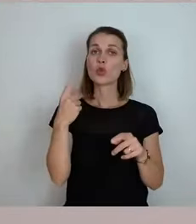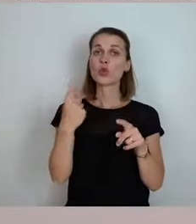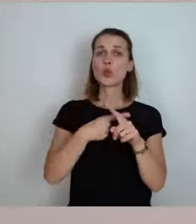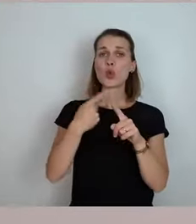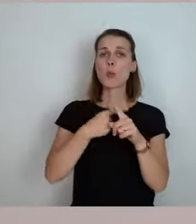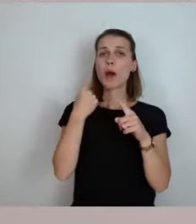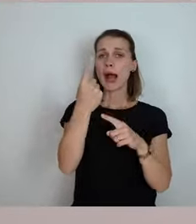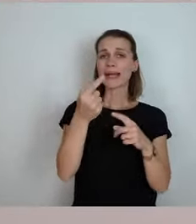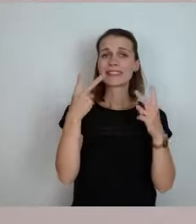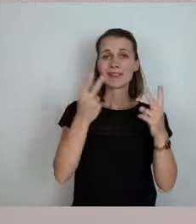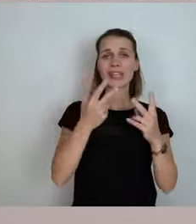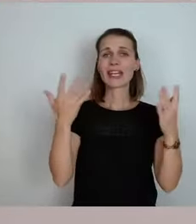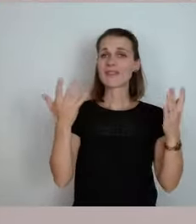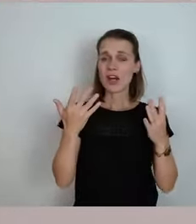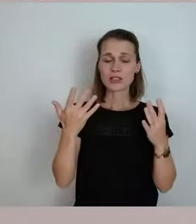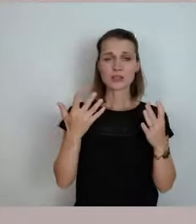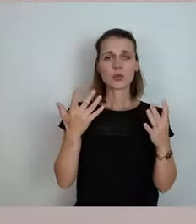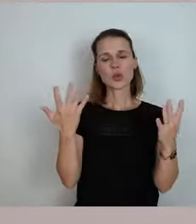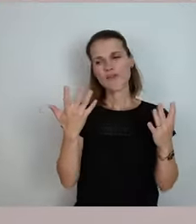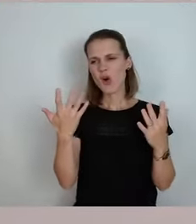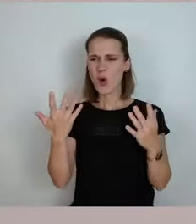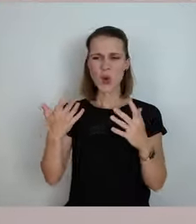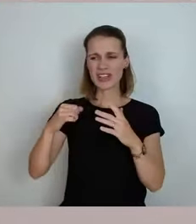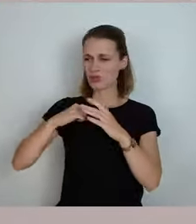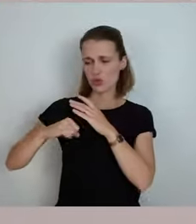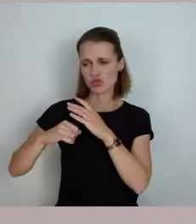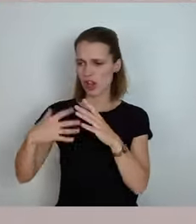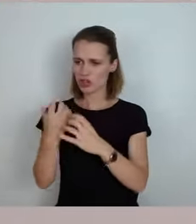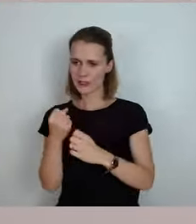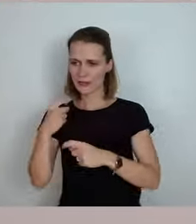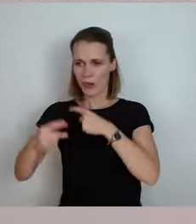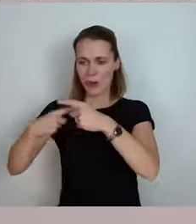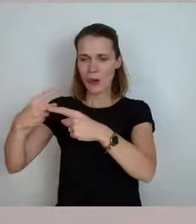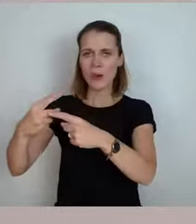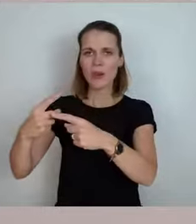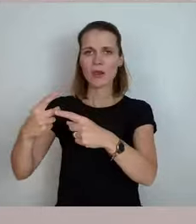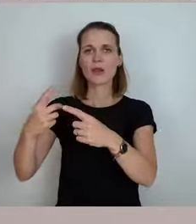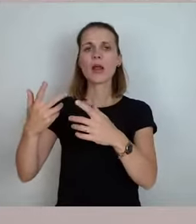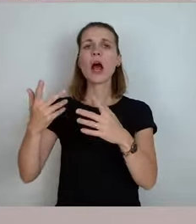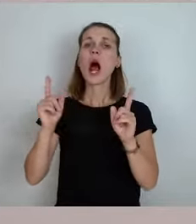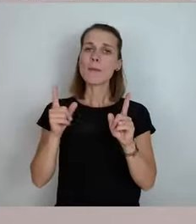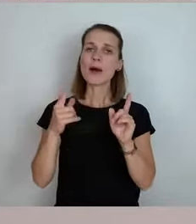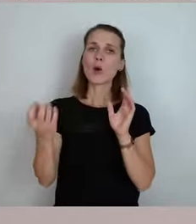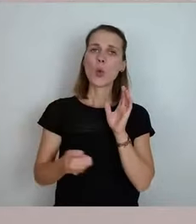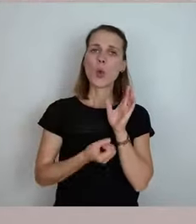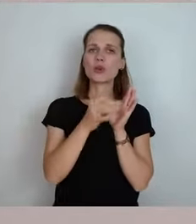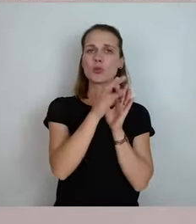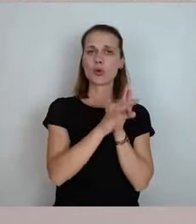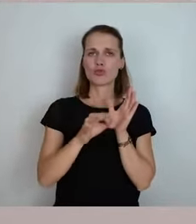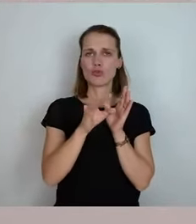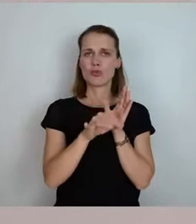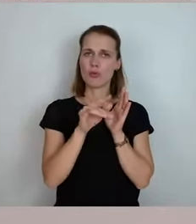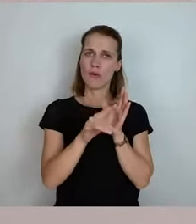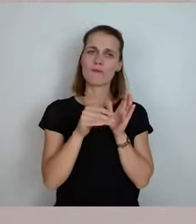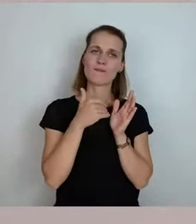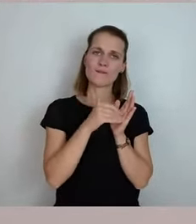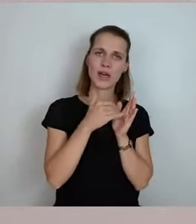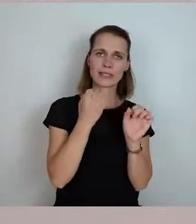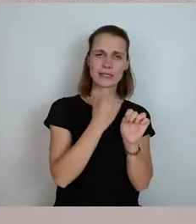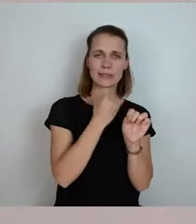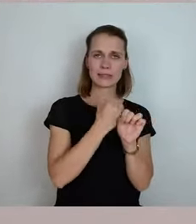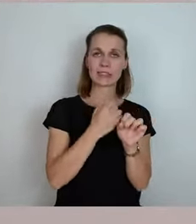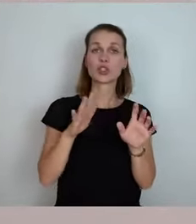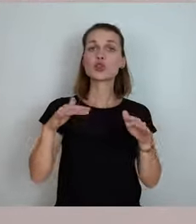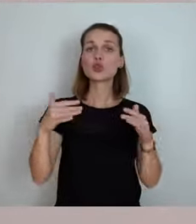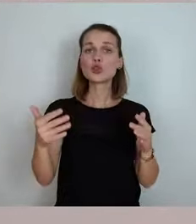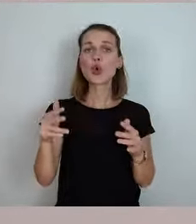geht es vielleicht nicht ganz so schnell oder nicht ganz so groß voran. Aber wir werden da bei der Kulturstiftung weitermachen, wir werden bei So geht Sächsisch weitermachen,